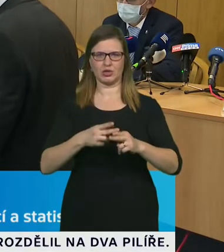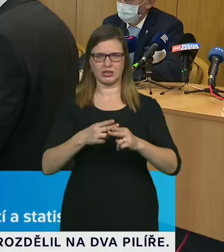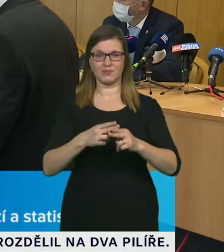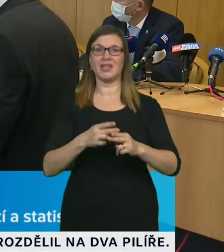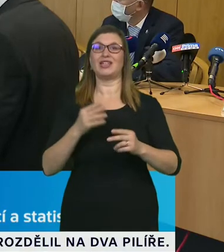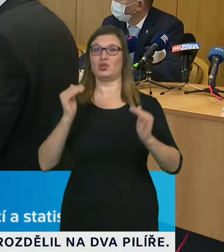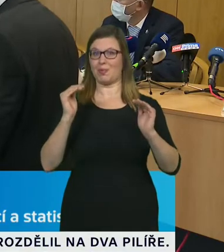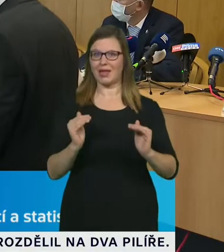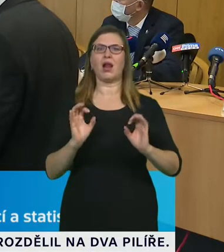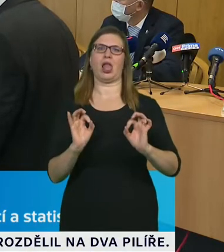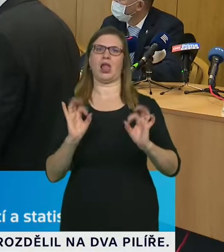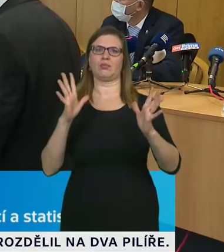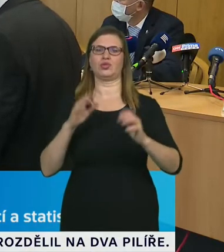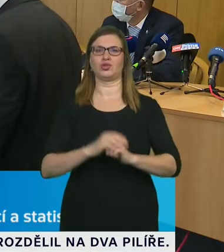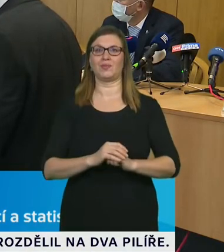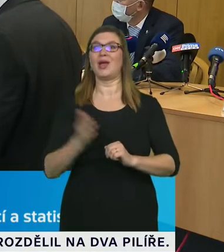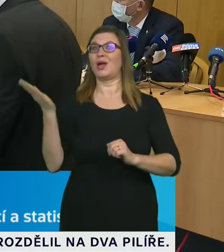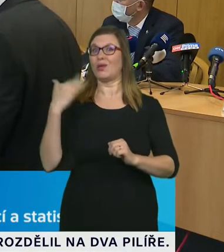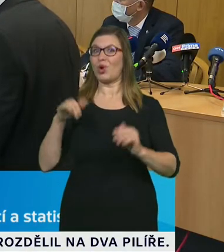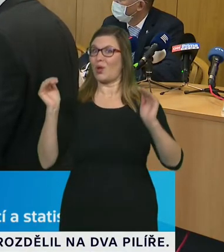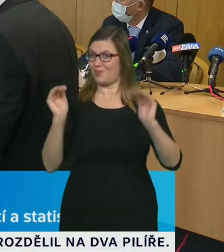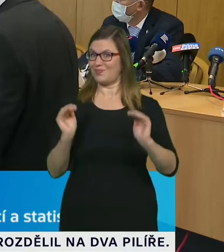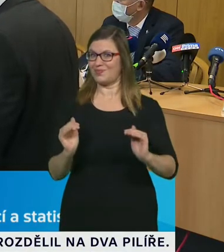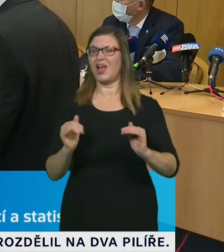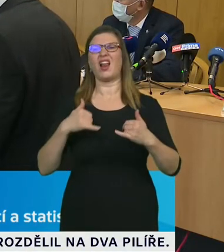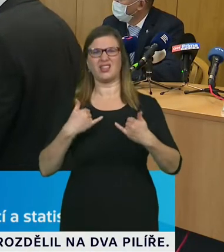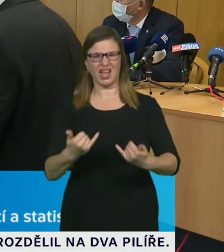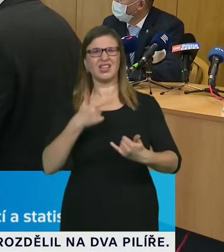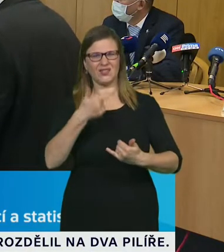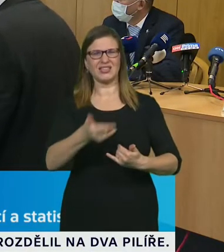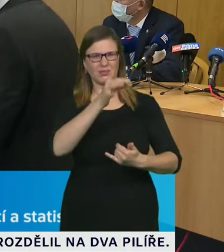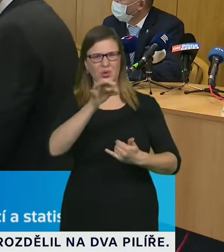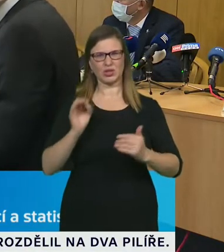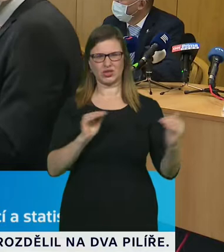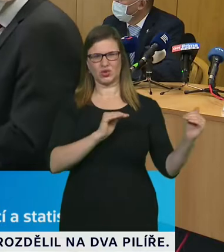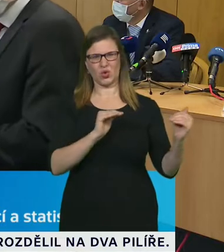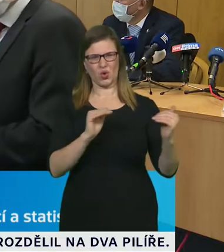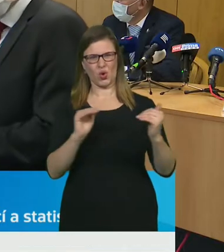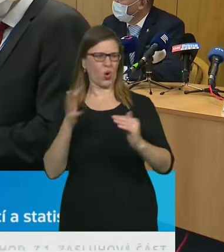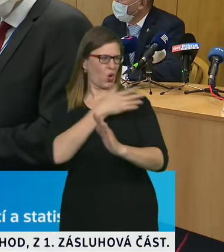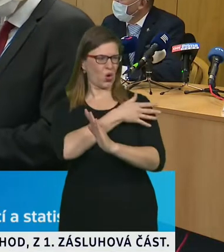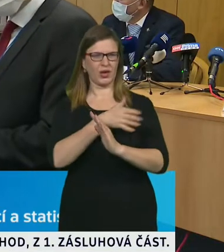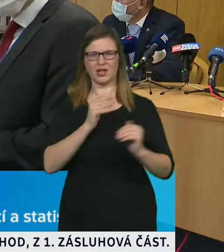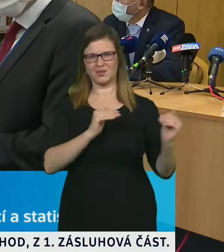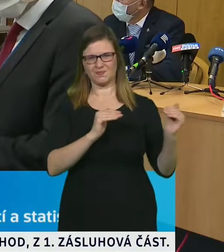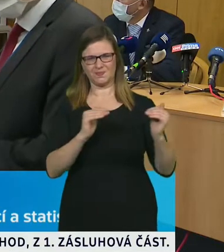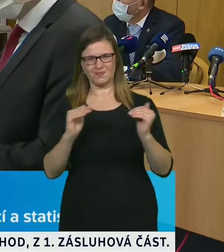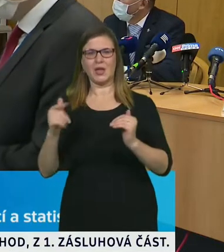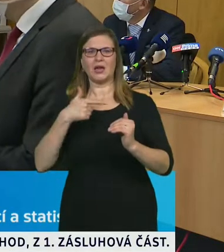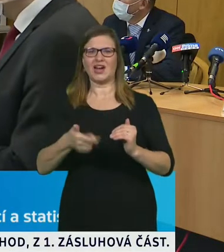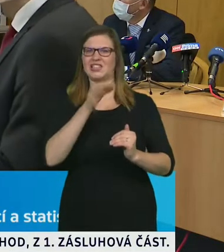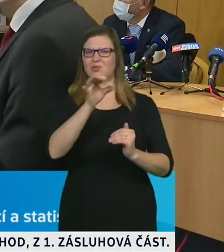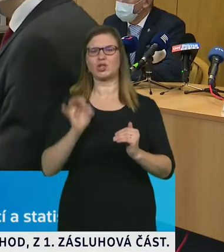hodnotu, ale zastavil se ten pokles kolem 20%. Což tedy není žádná výhra, ta hodnota je relativně vysoká.